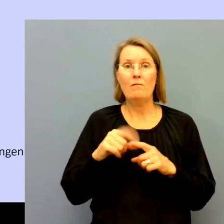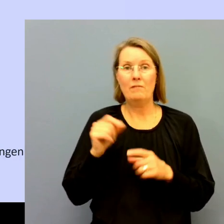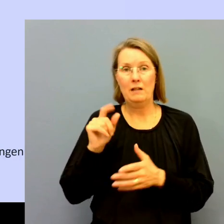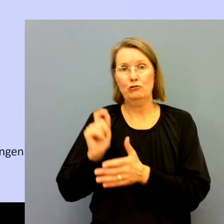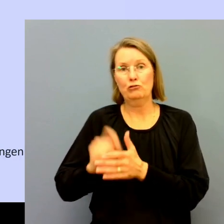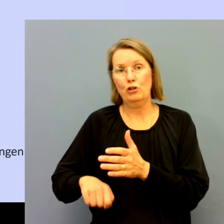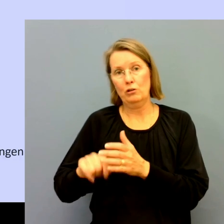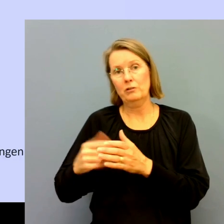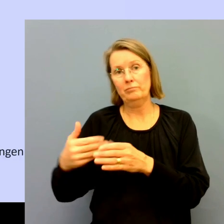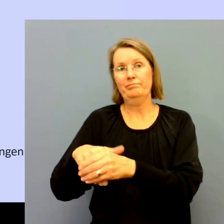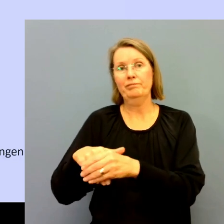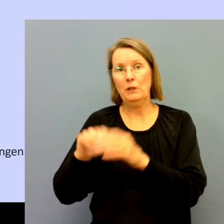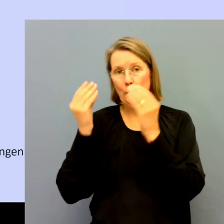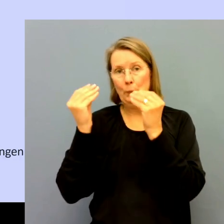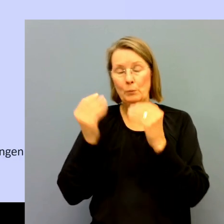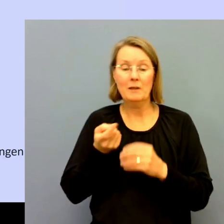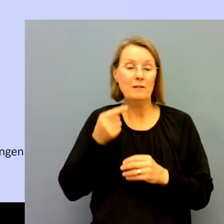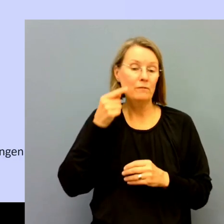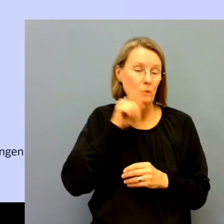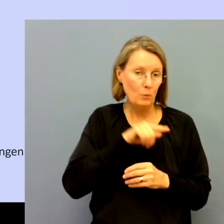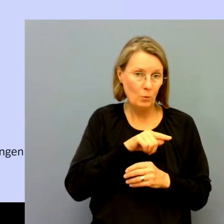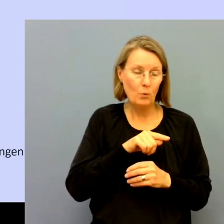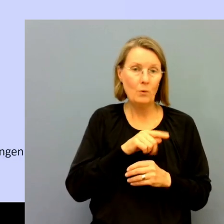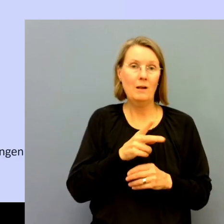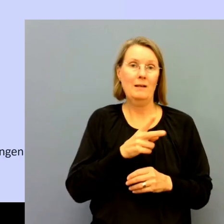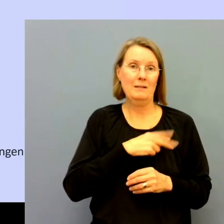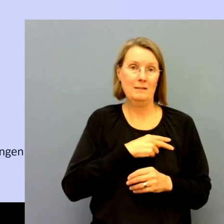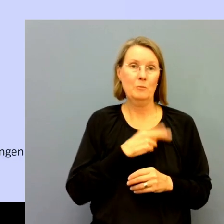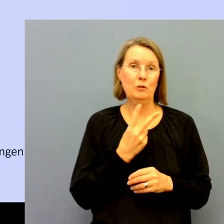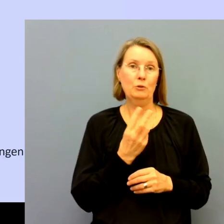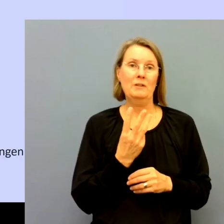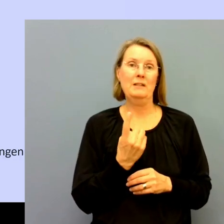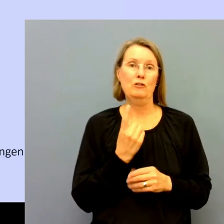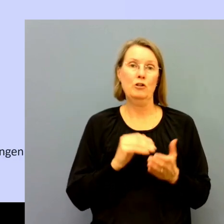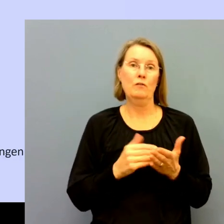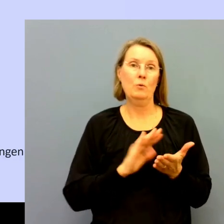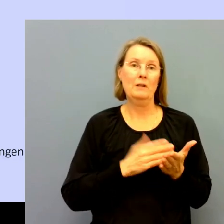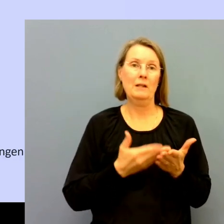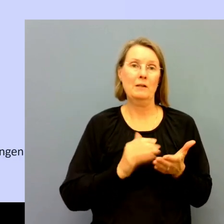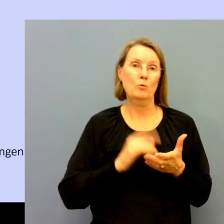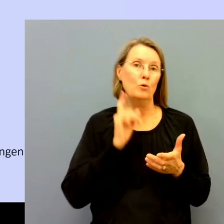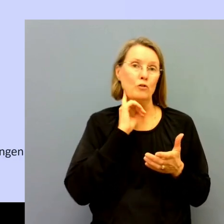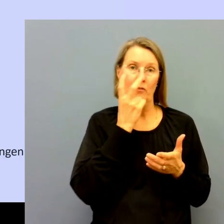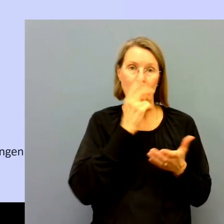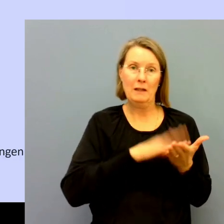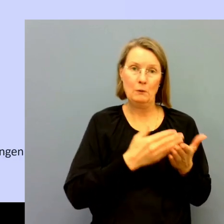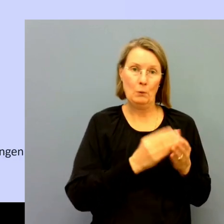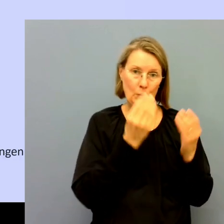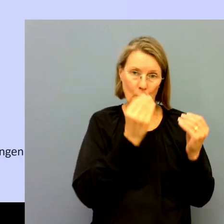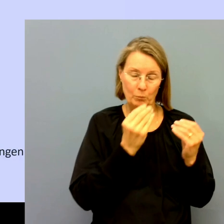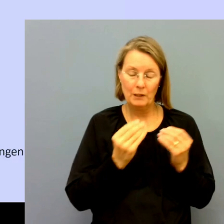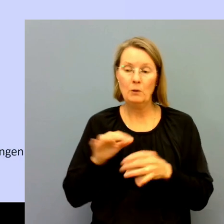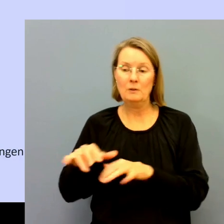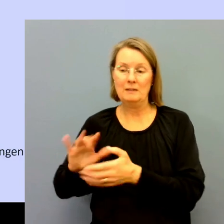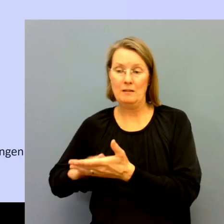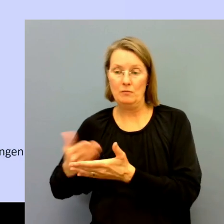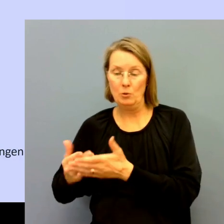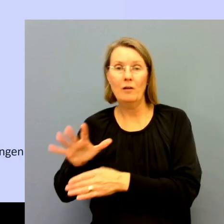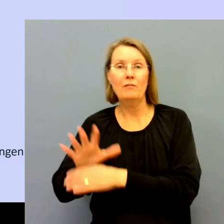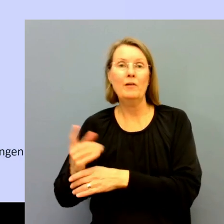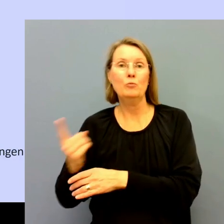utbildningarna. Förra året examinerades 23 personer från teckenspråks och dödblindutbildningarna och 15 från